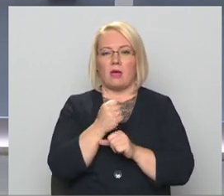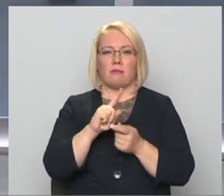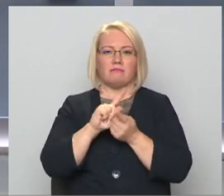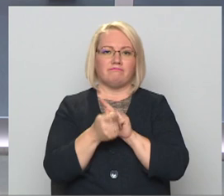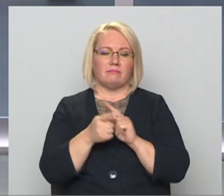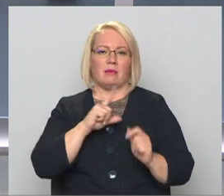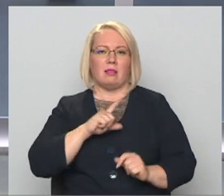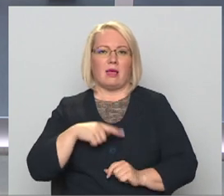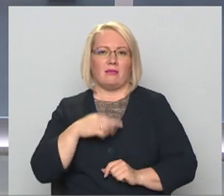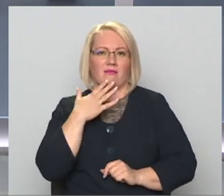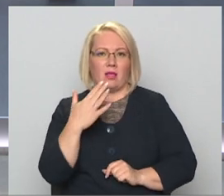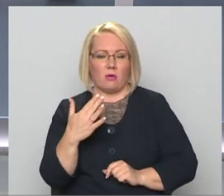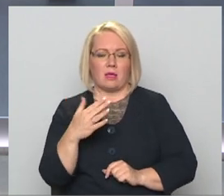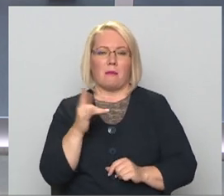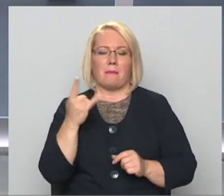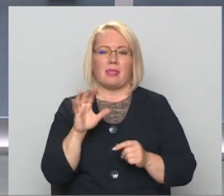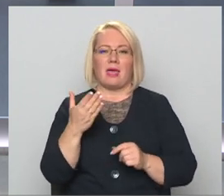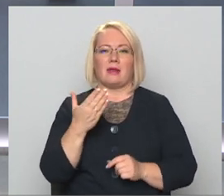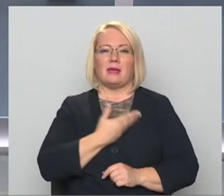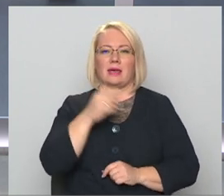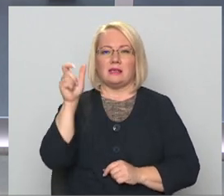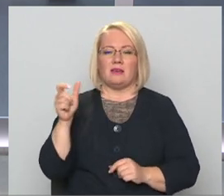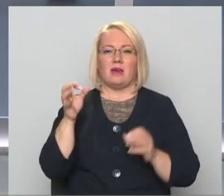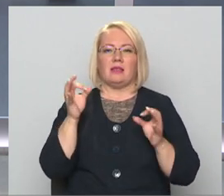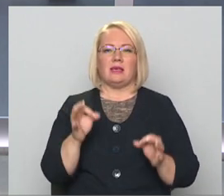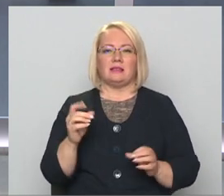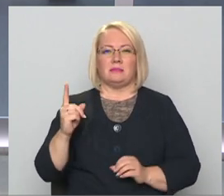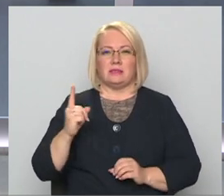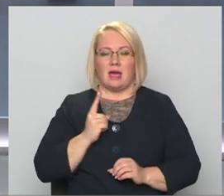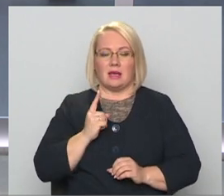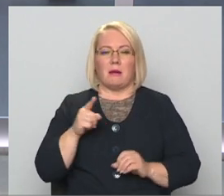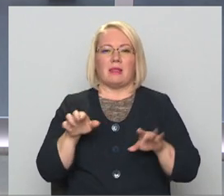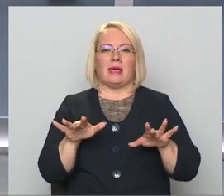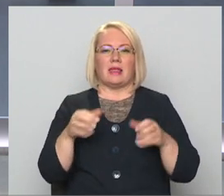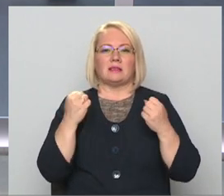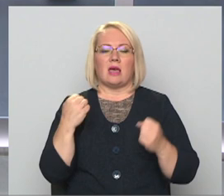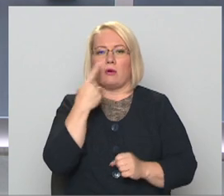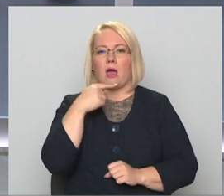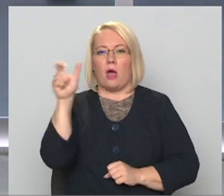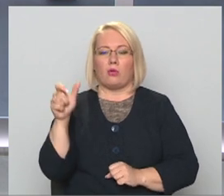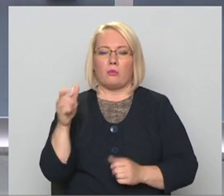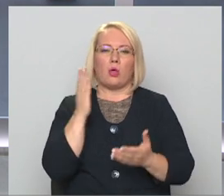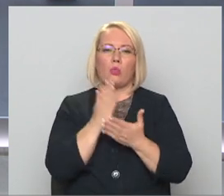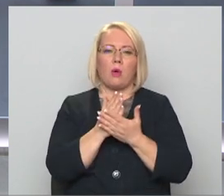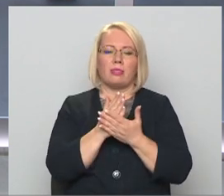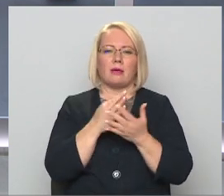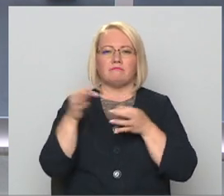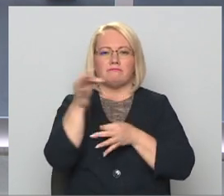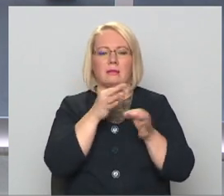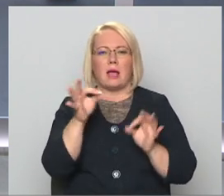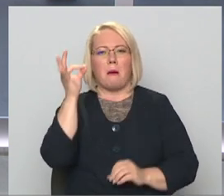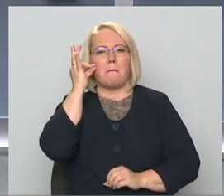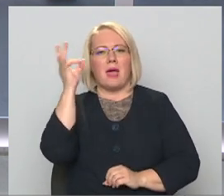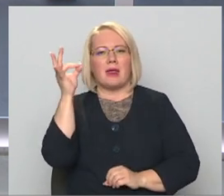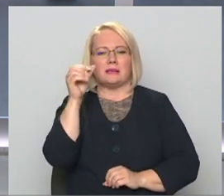Savukārt ar patērētāju tiesību sargiem, digitalās attura autoriem vēl norit diskusijas par to, kā precīzāk un lietotājiem